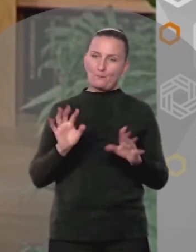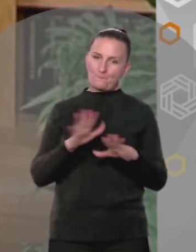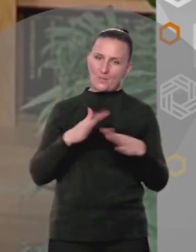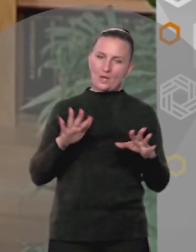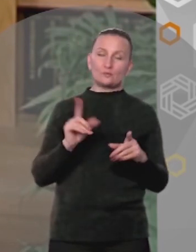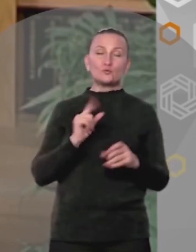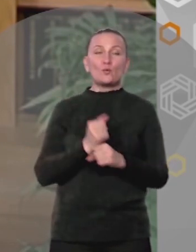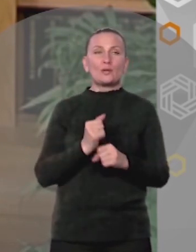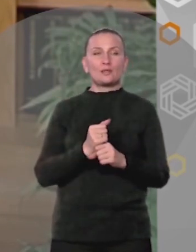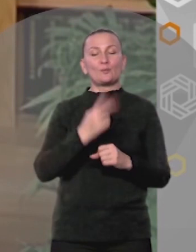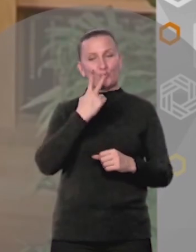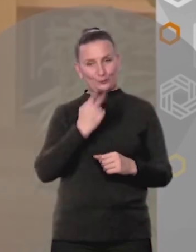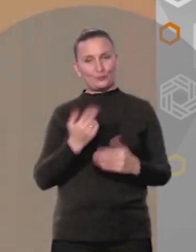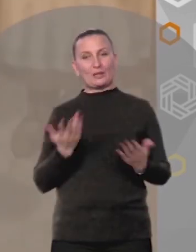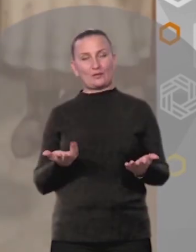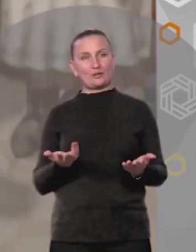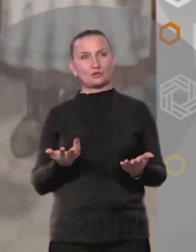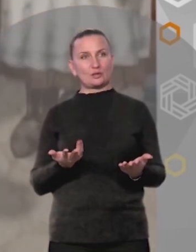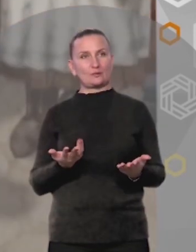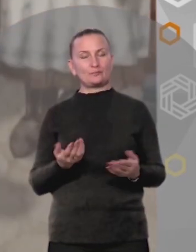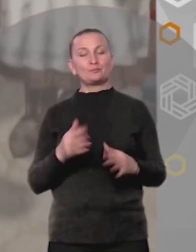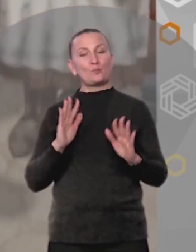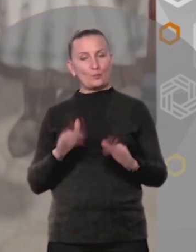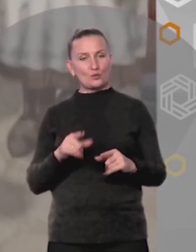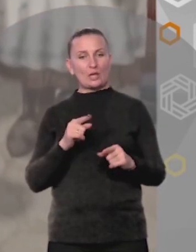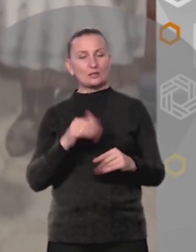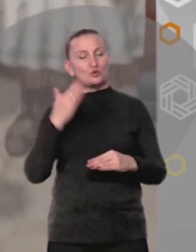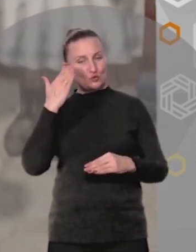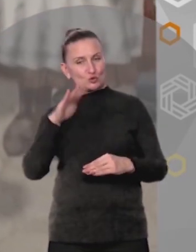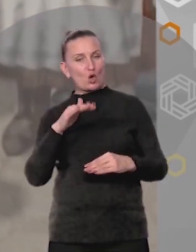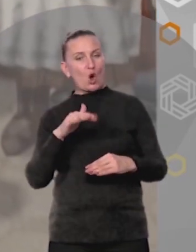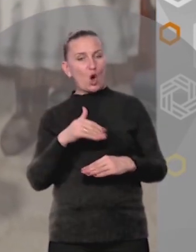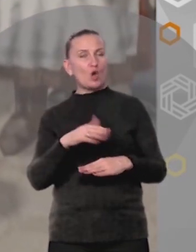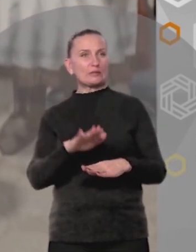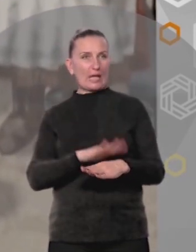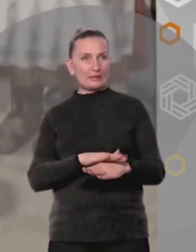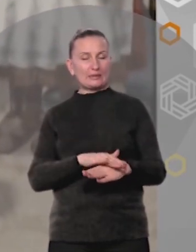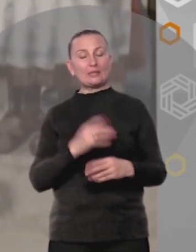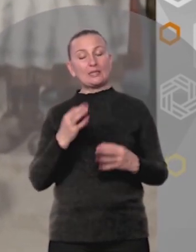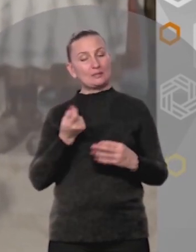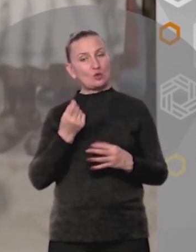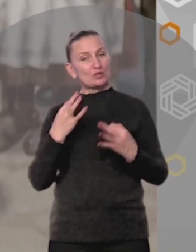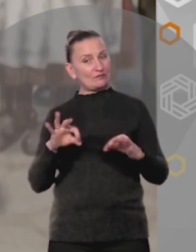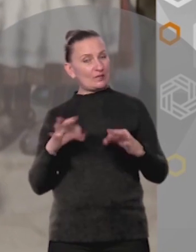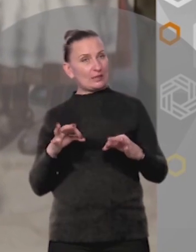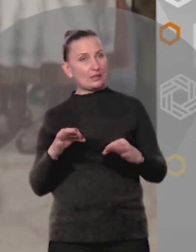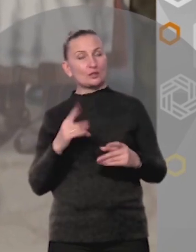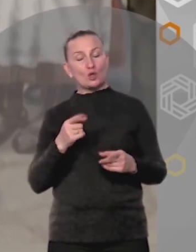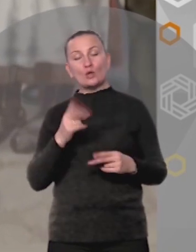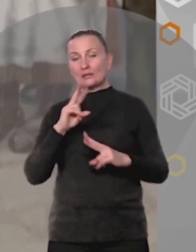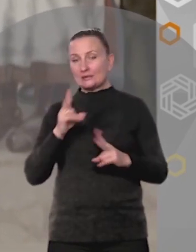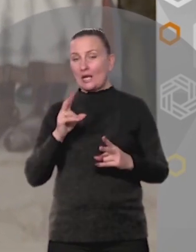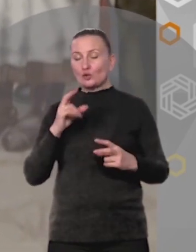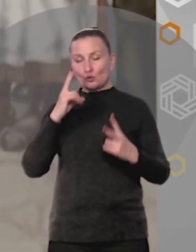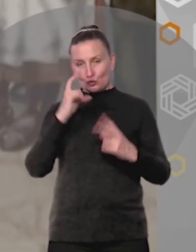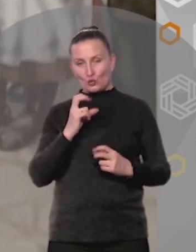Что поделаешь Привычка Пусть они С чужой ноги И немного велики Но зато Не